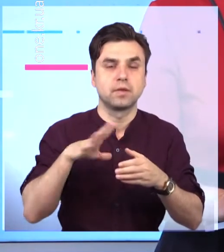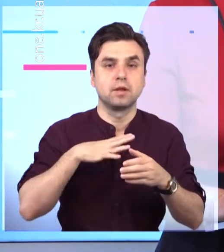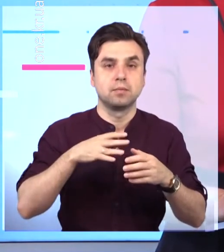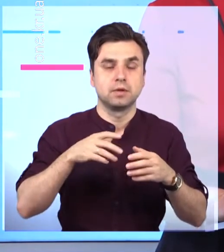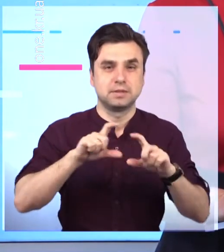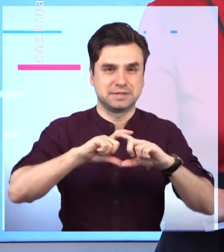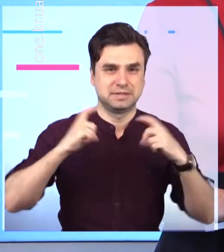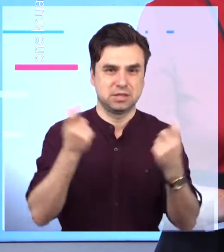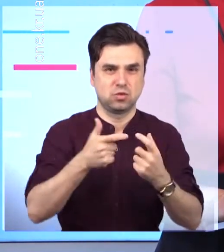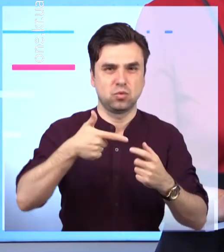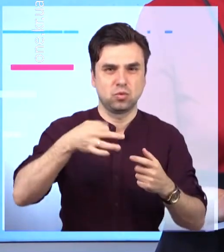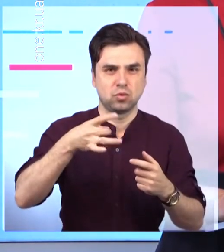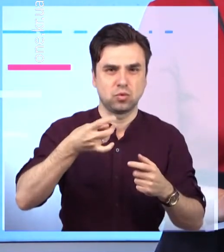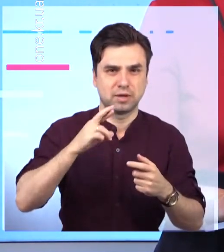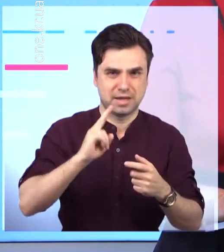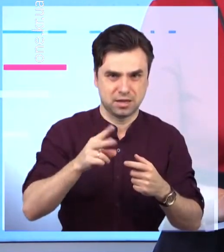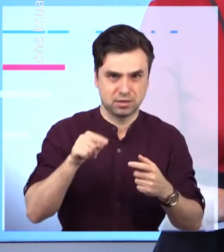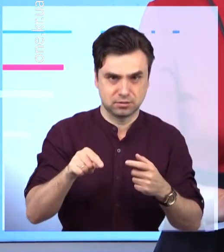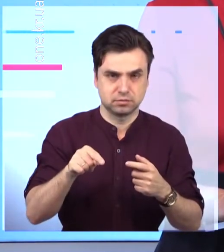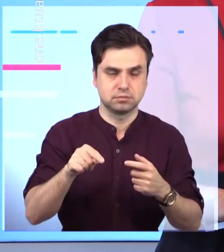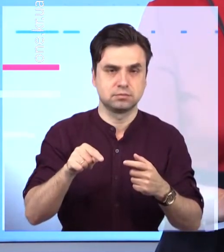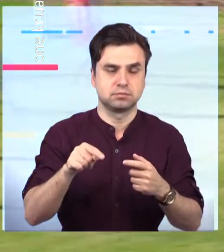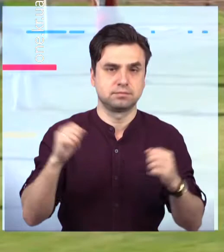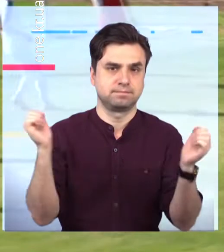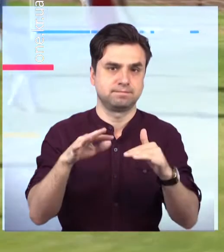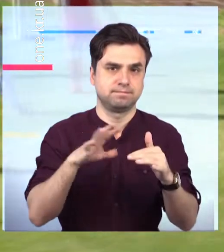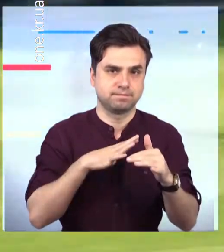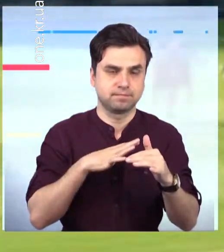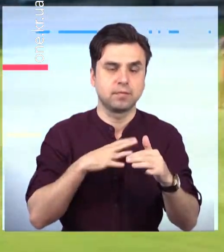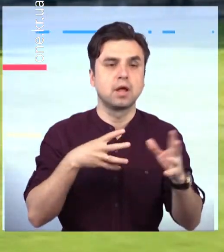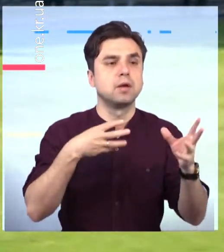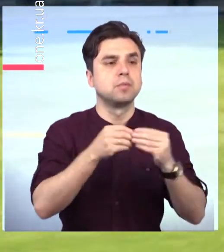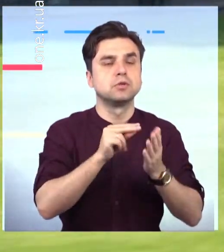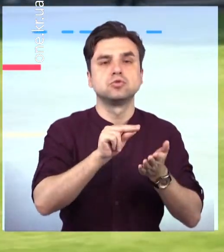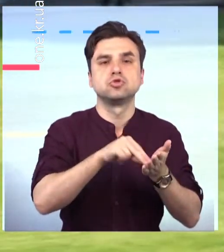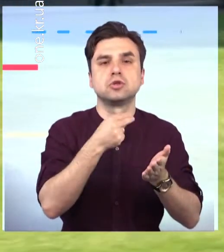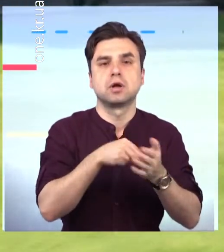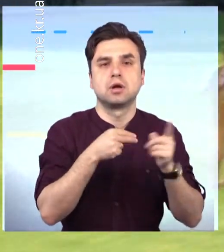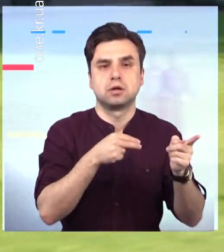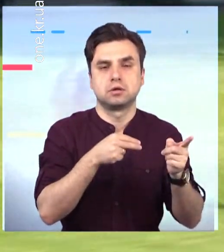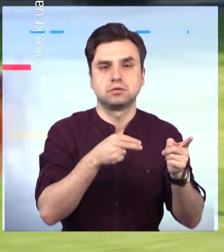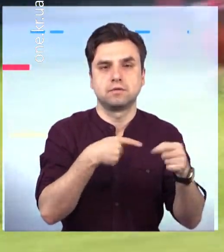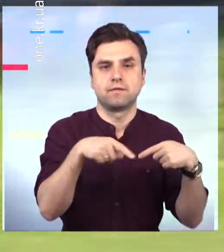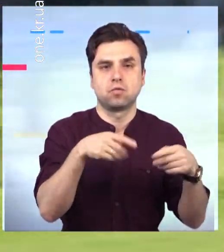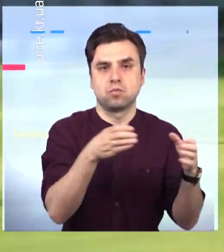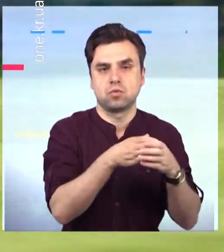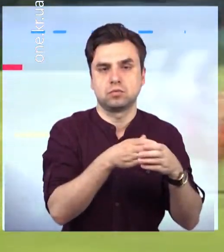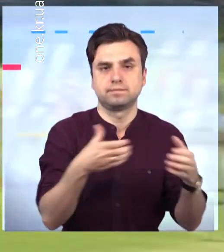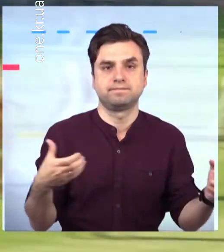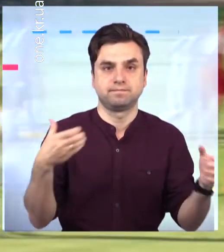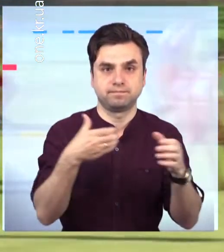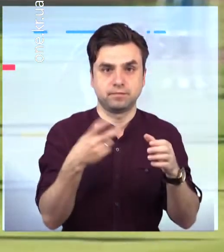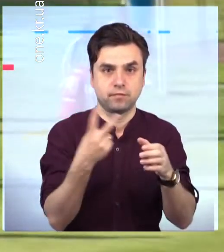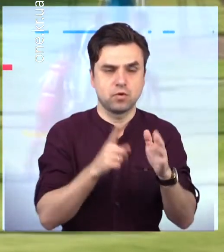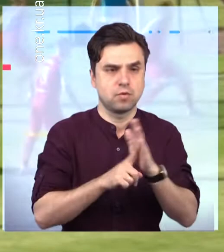хоча гра проходила на стадіоні «Гірник», номінально криворізька команда була на виїзді за домовленістю із черкаською командою. Гравці активно